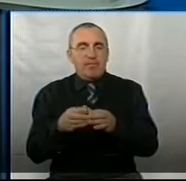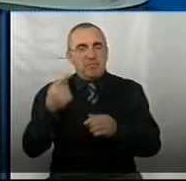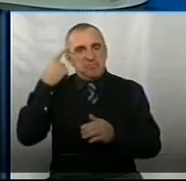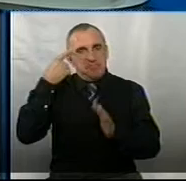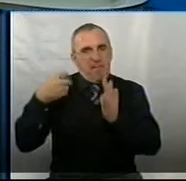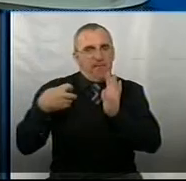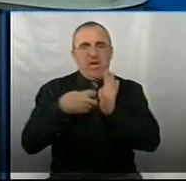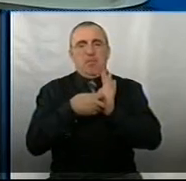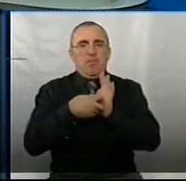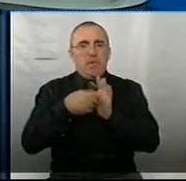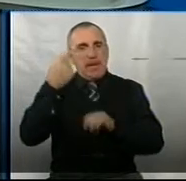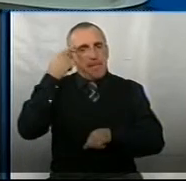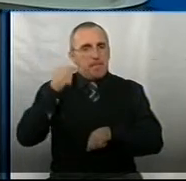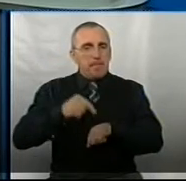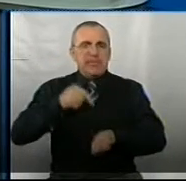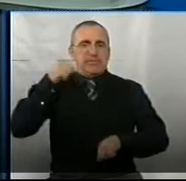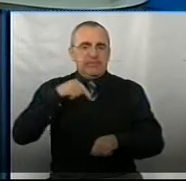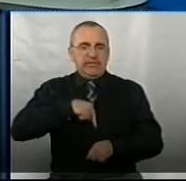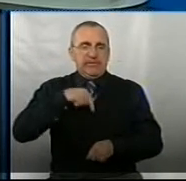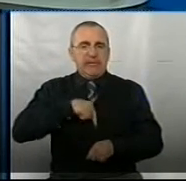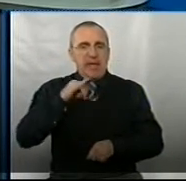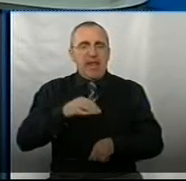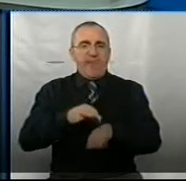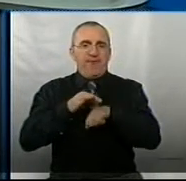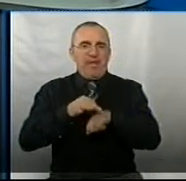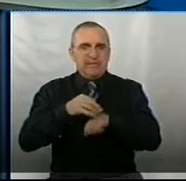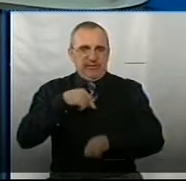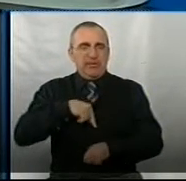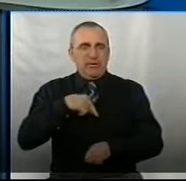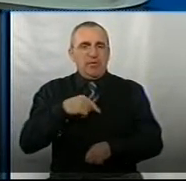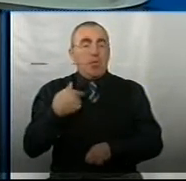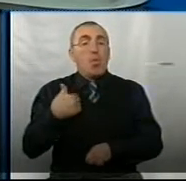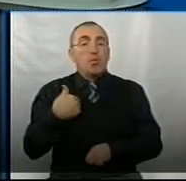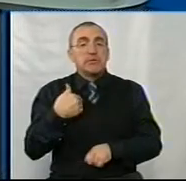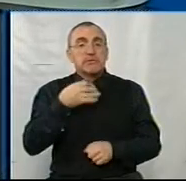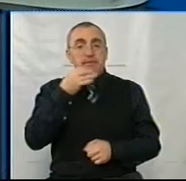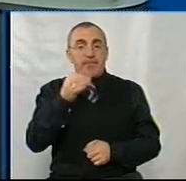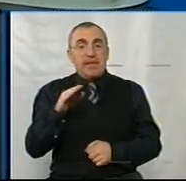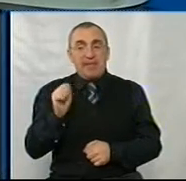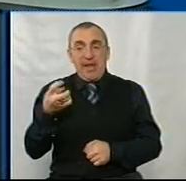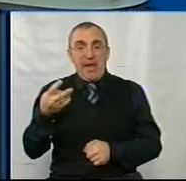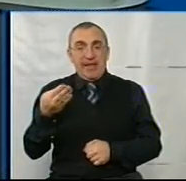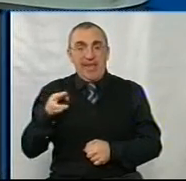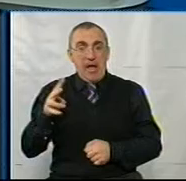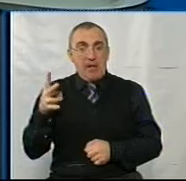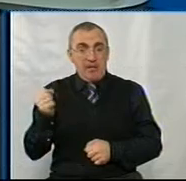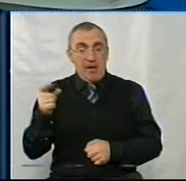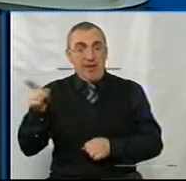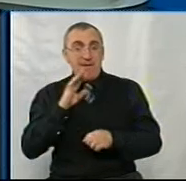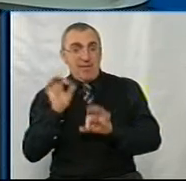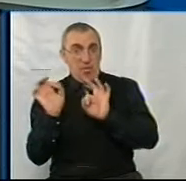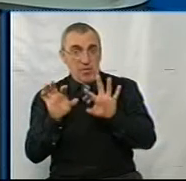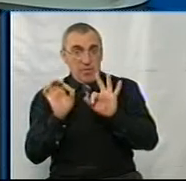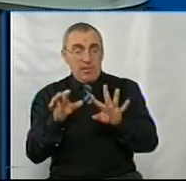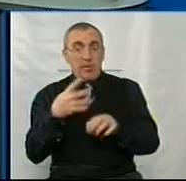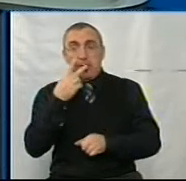на психологічний стан і на фізичний. Ви знаєте, я вже хотів, як Тетяна розповідала, я